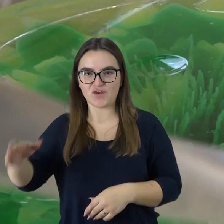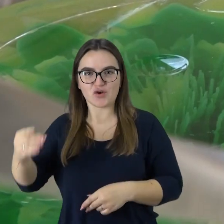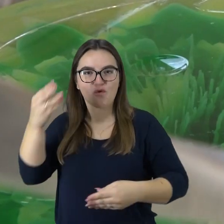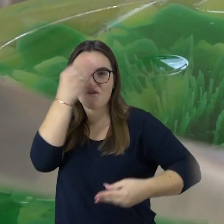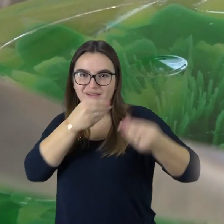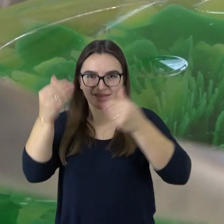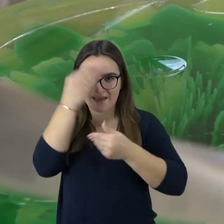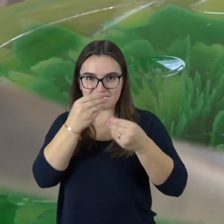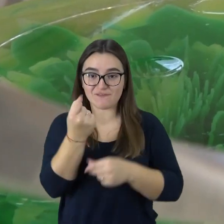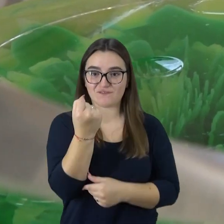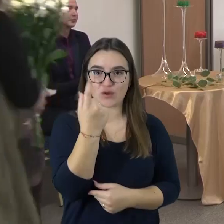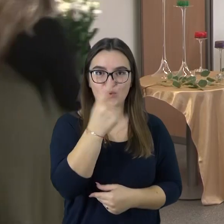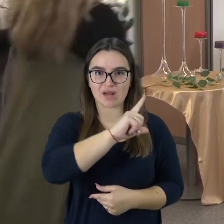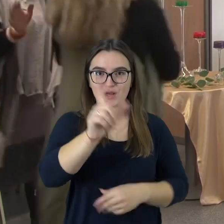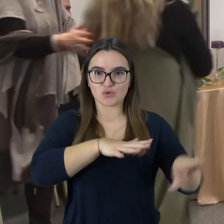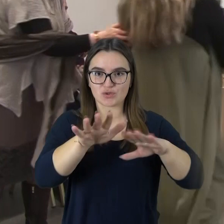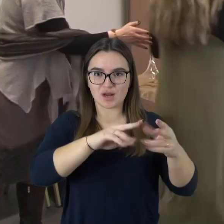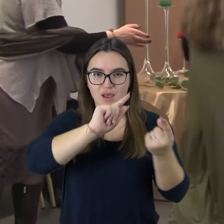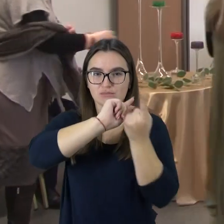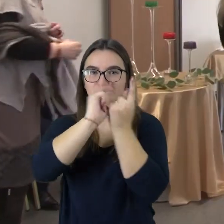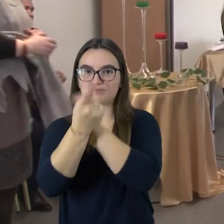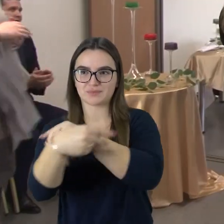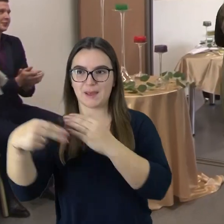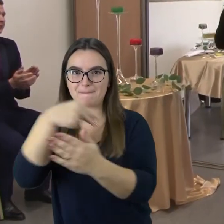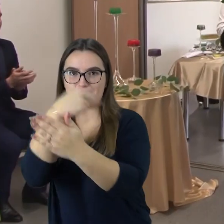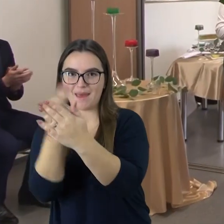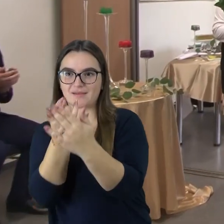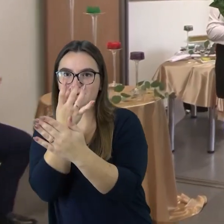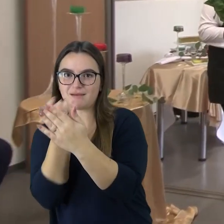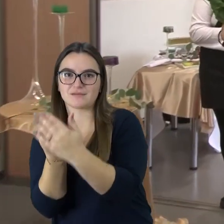fantazija. Pavirtė 11 litrų želė meno kūriniais.